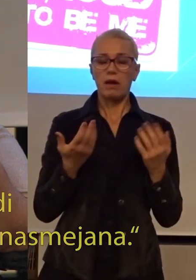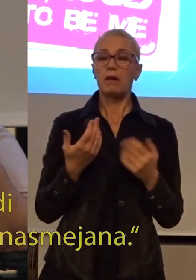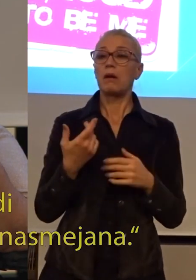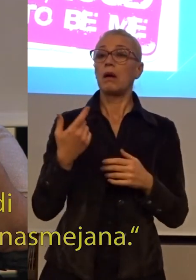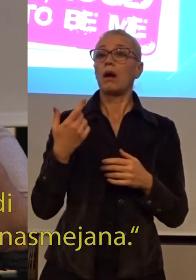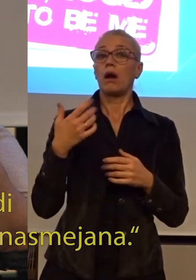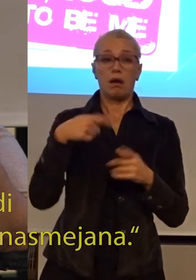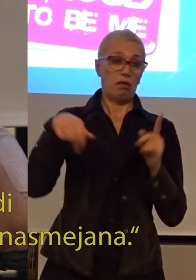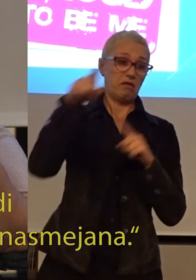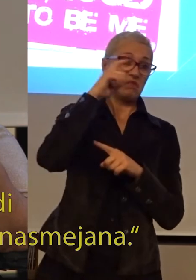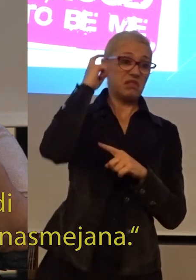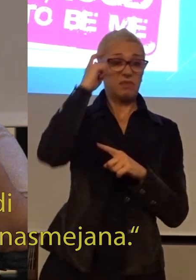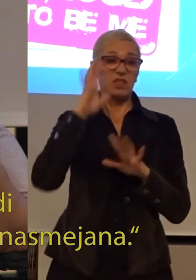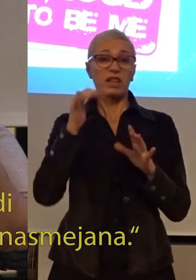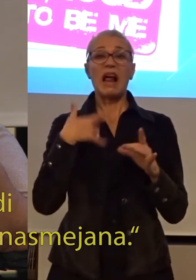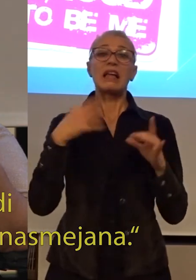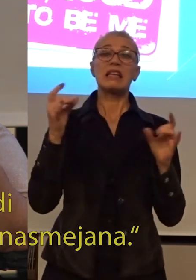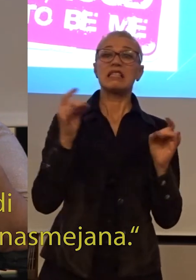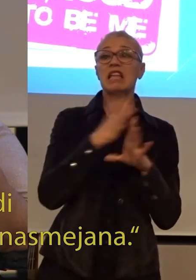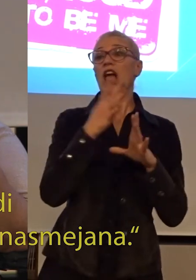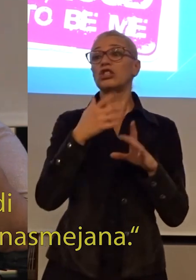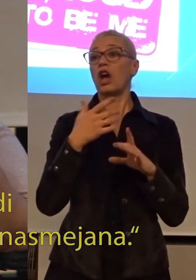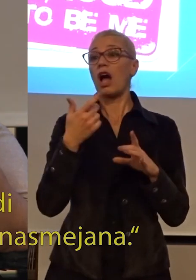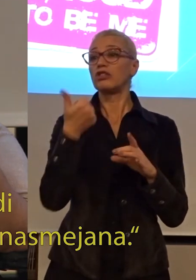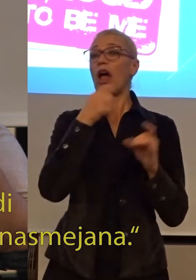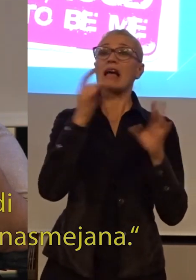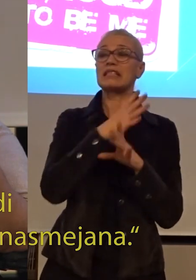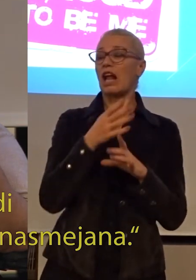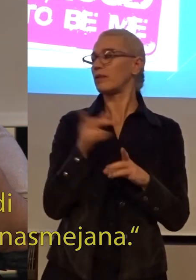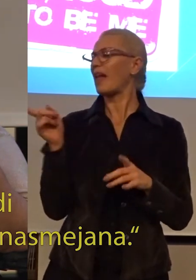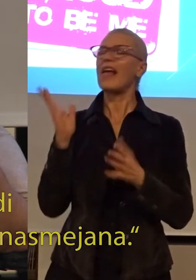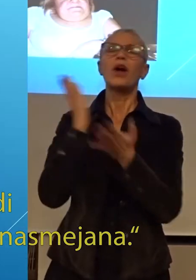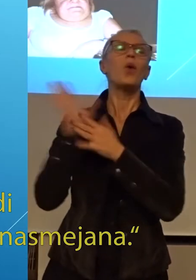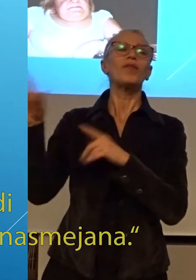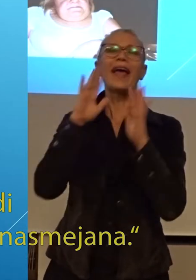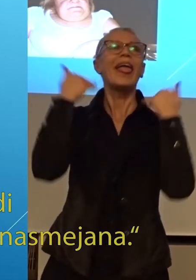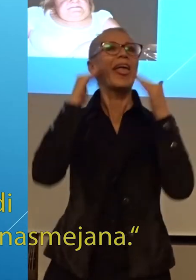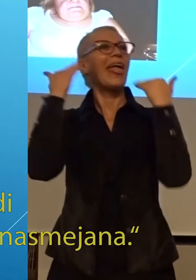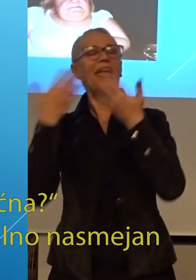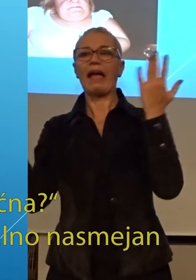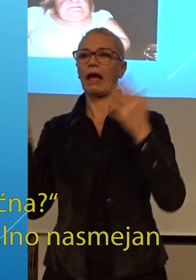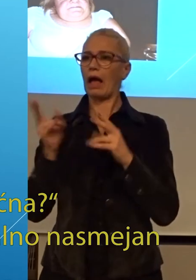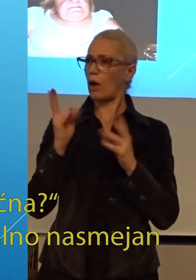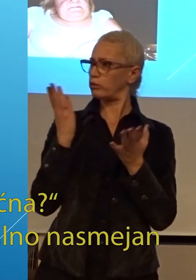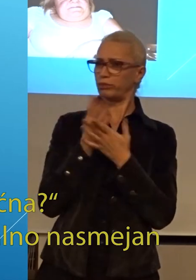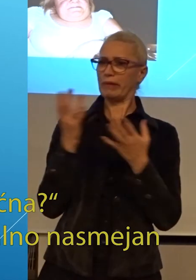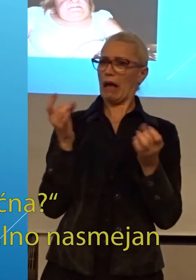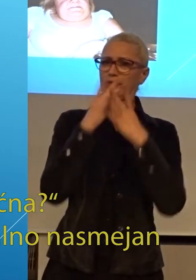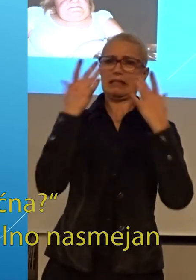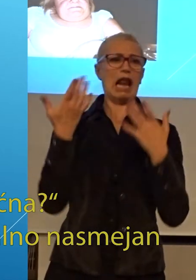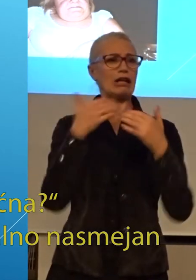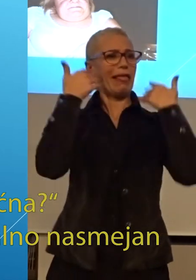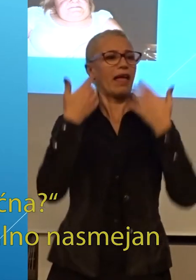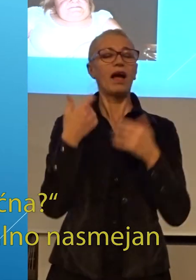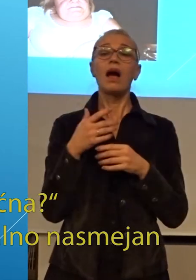Ja, ne sad se pitate da li je sad srećan, meni nespođer peti ljudi kažu jao ti su vr tako nasmejena kao kako si ti tako